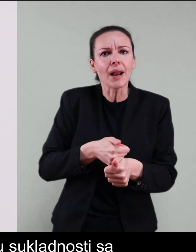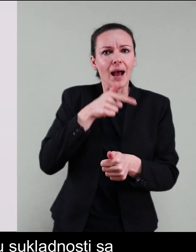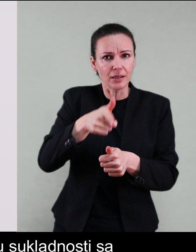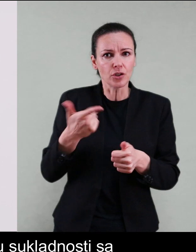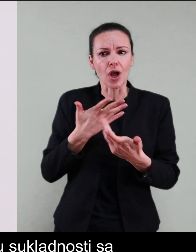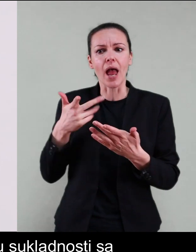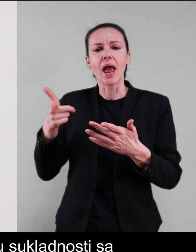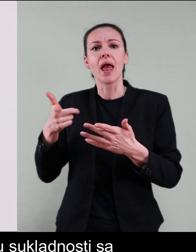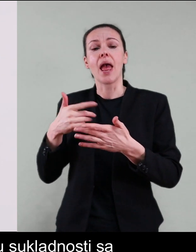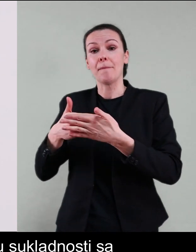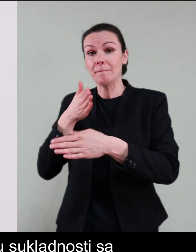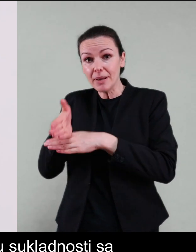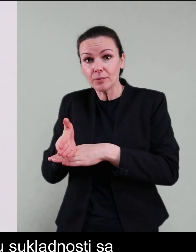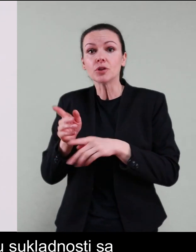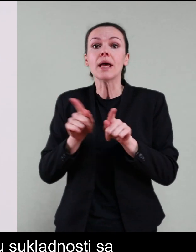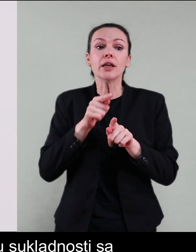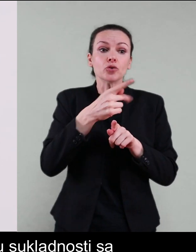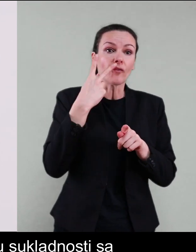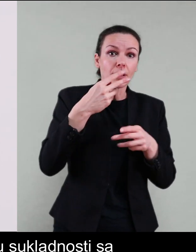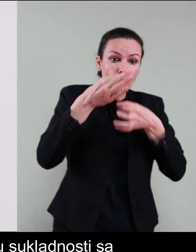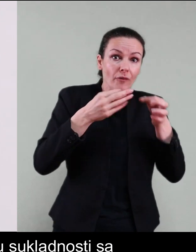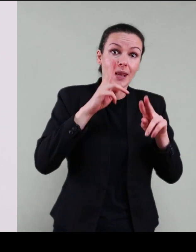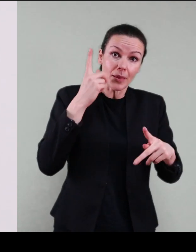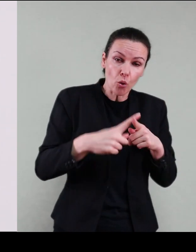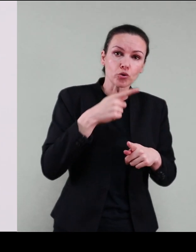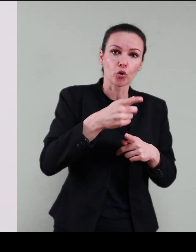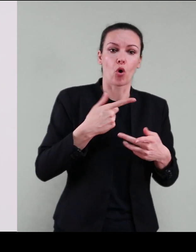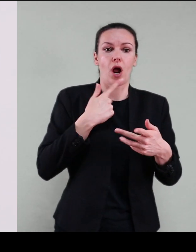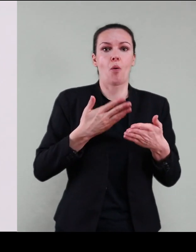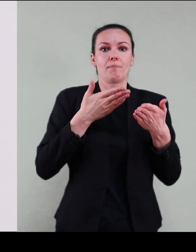sukladnosti sa zahtjevima za pristupačnost i pretpostavke sukladnosti.